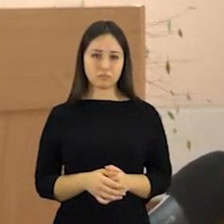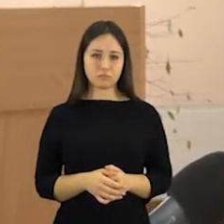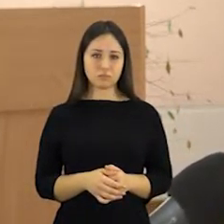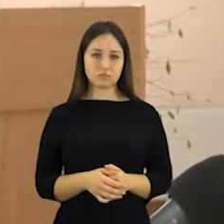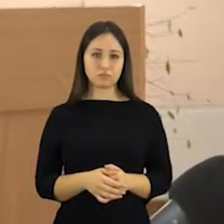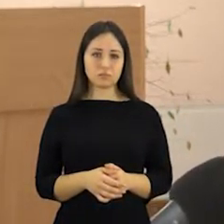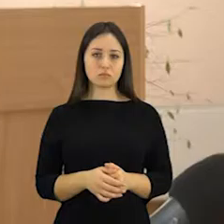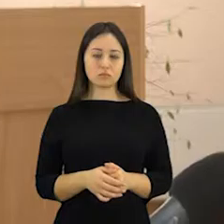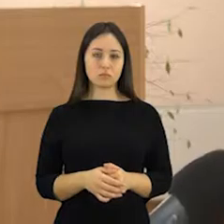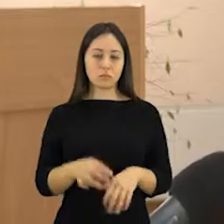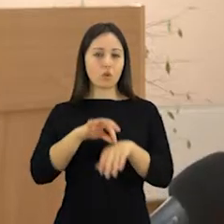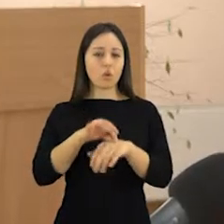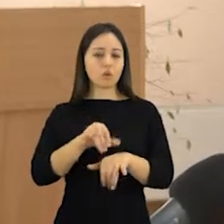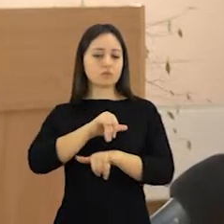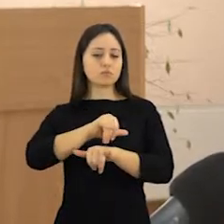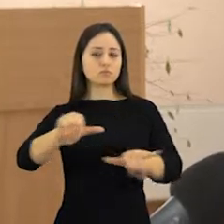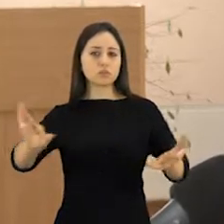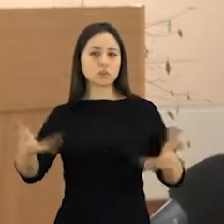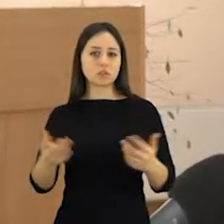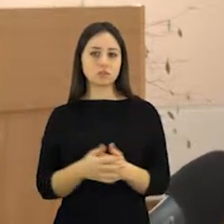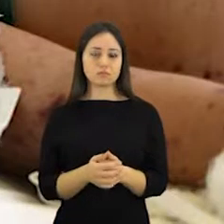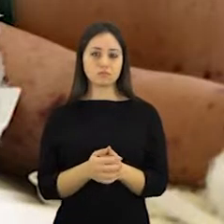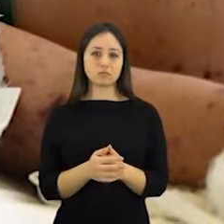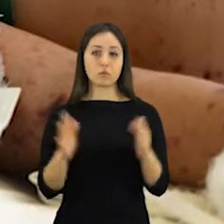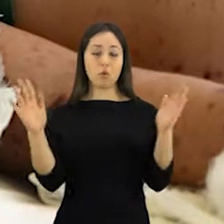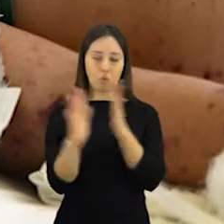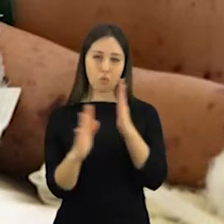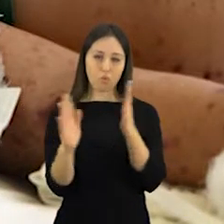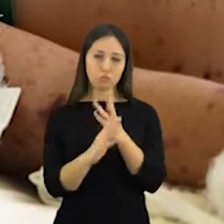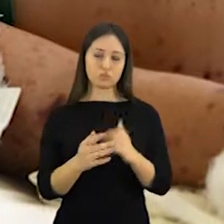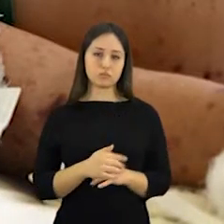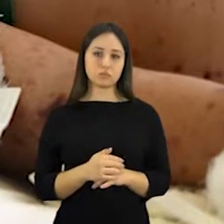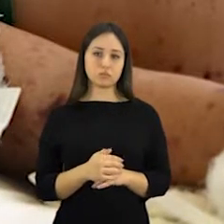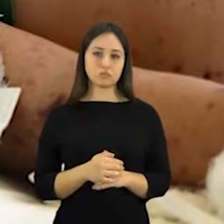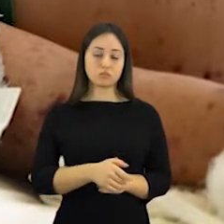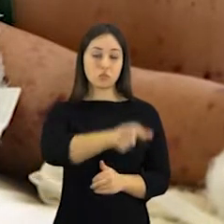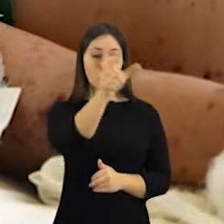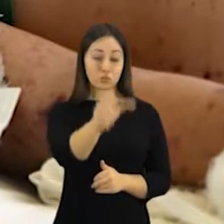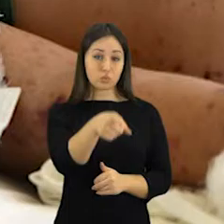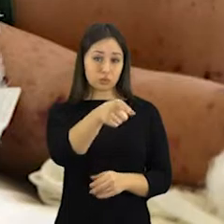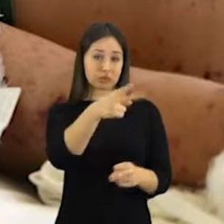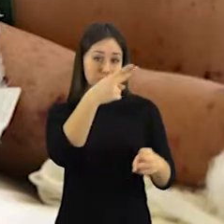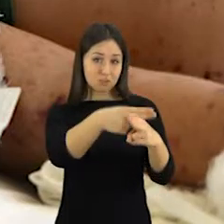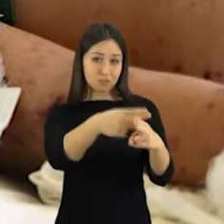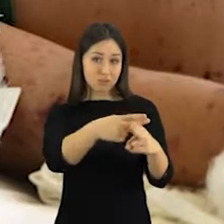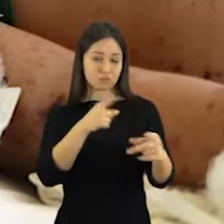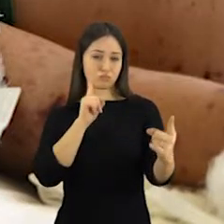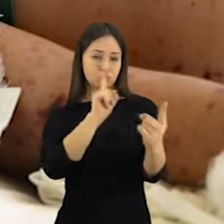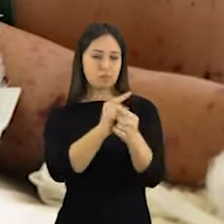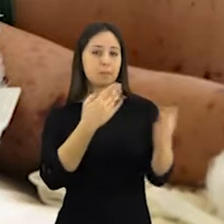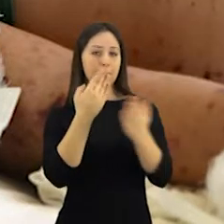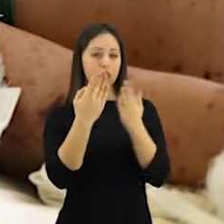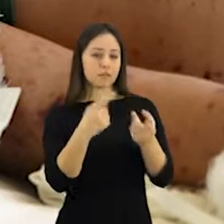jau nebuvo savo laikės ir veiksmingos. Medikai sako, kad meningokoko infekcija plinta oro lašiliniu būdu,